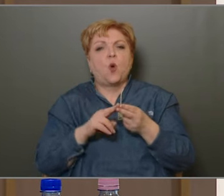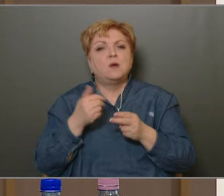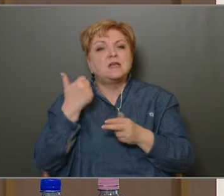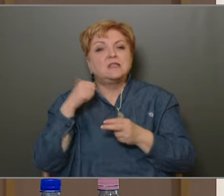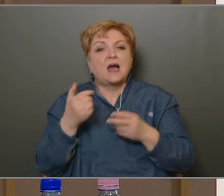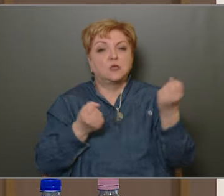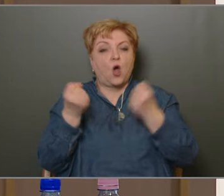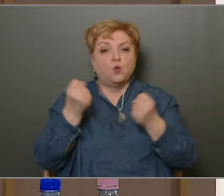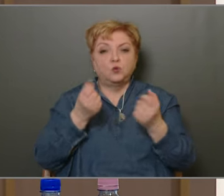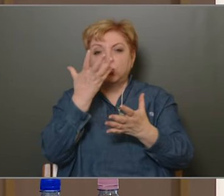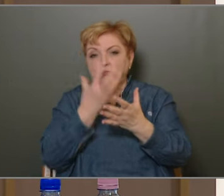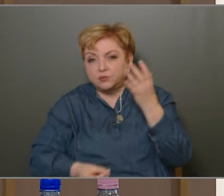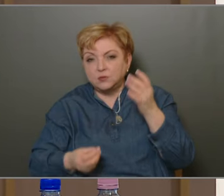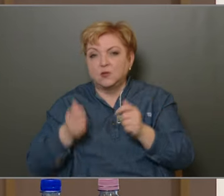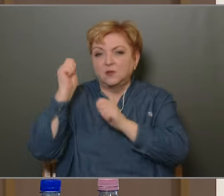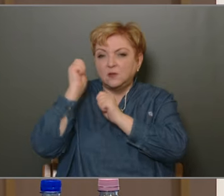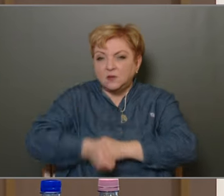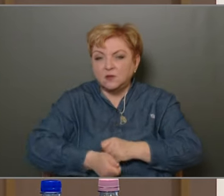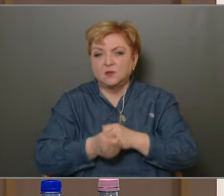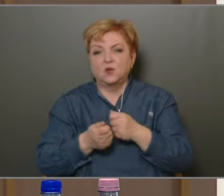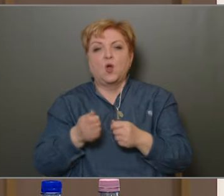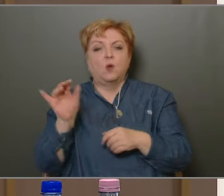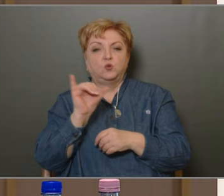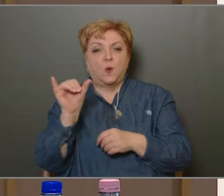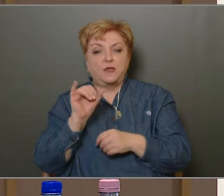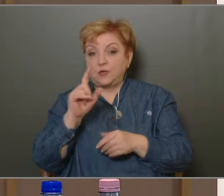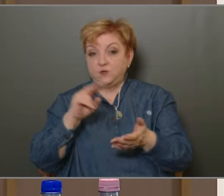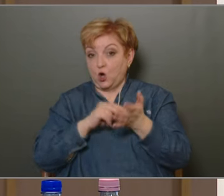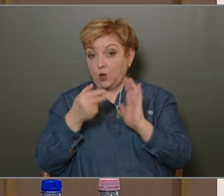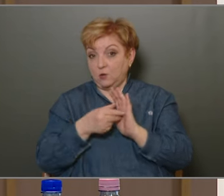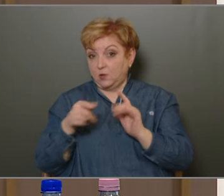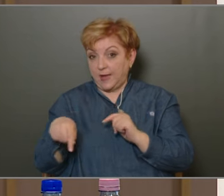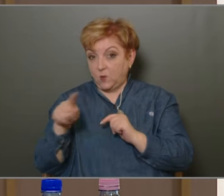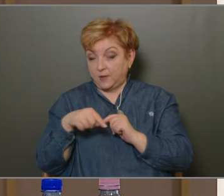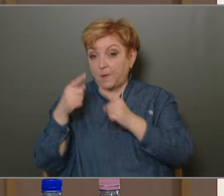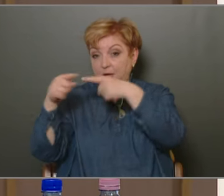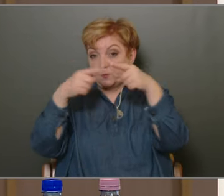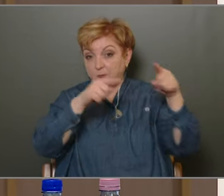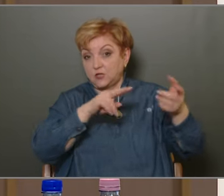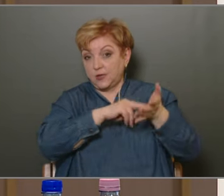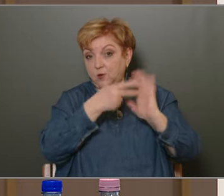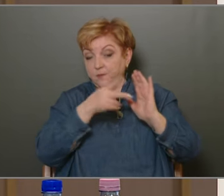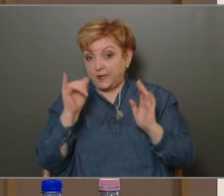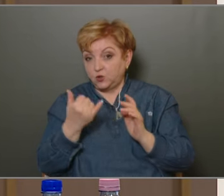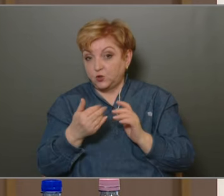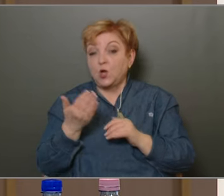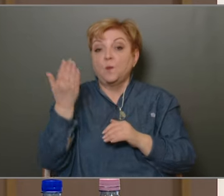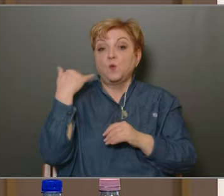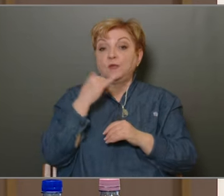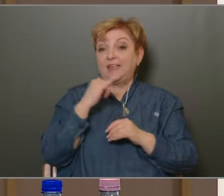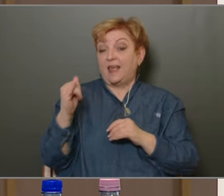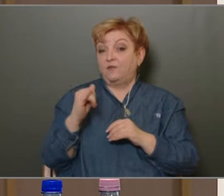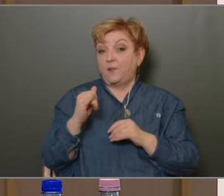törtek el Loptak el a kilencens években a Budapesten, nemcsak a kerületben, hanem minden másik kerületben is A tavalyi évben